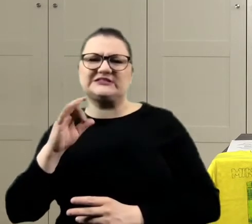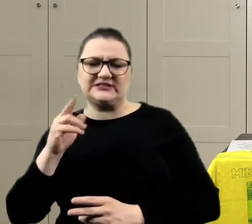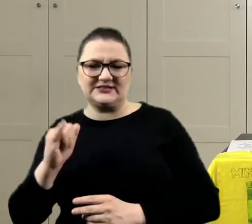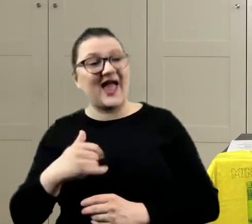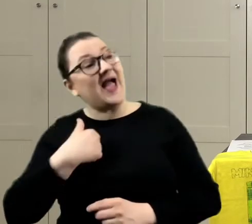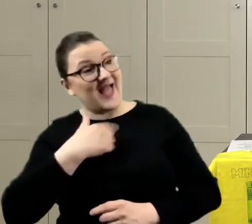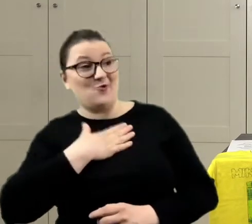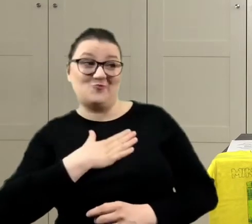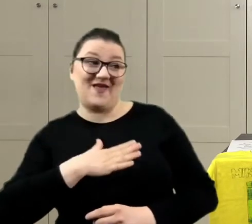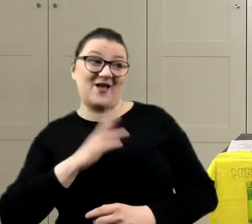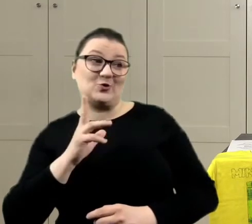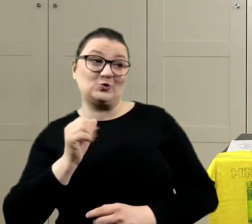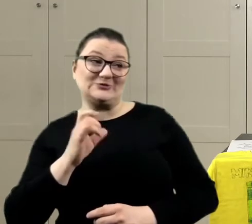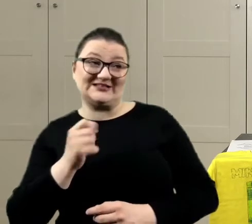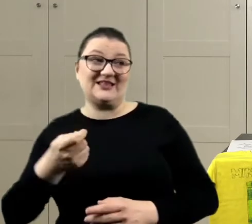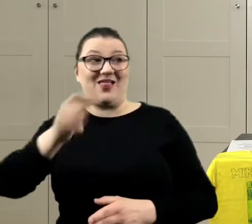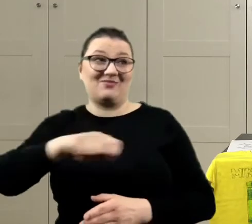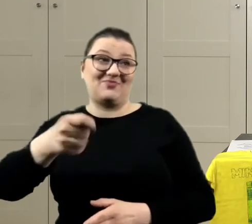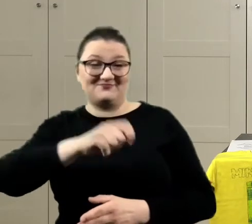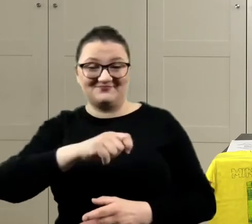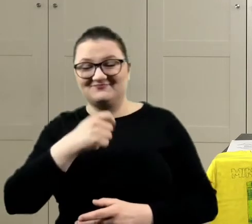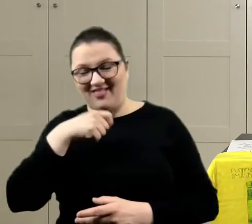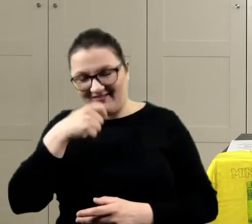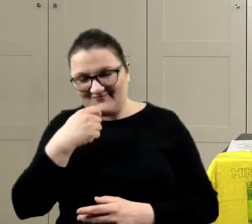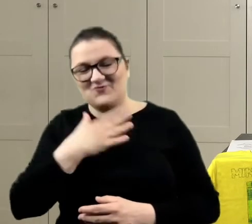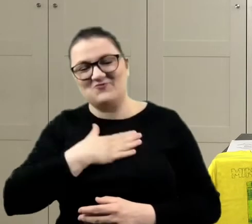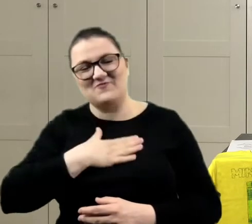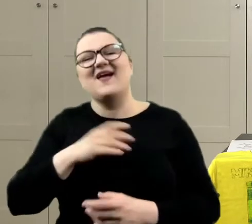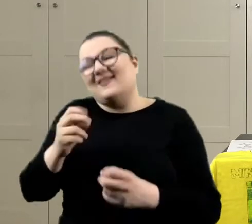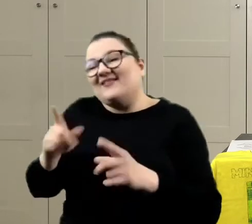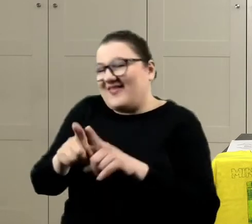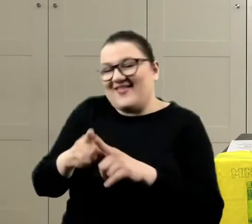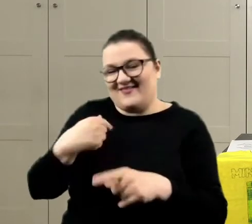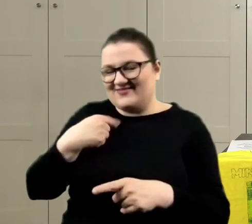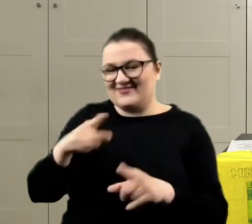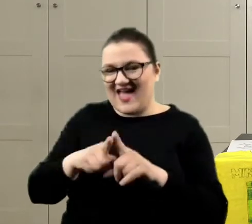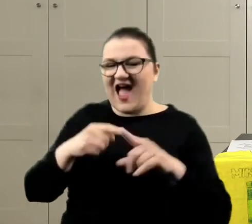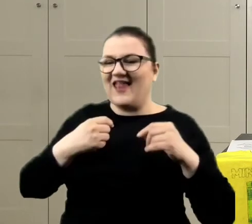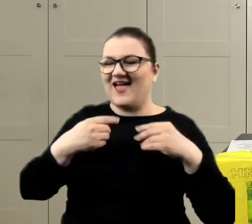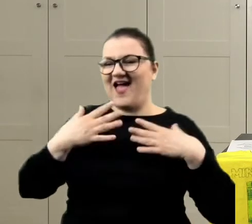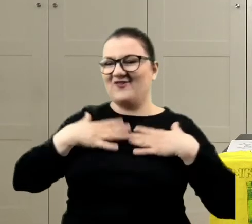kluskilane. Ja też lubię kluskilane, ale nie na koszulce.